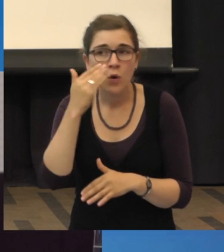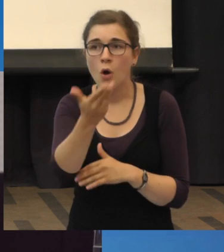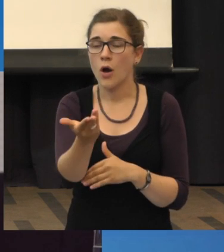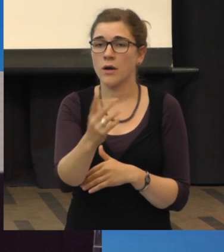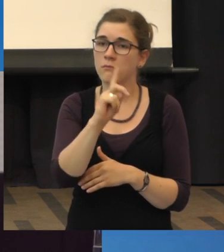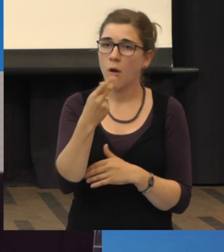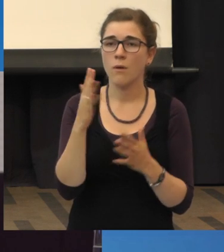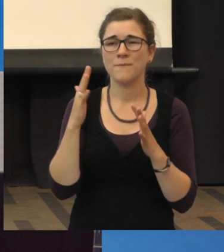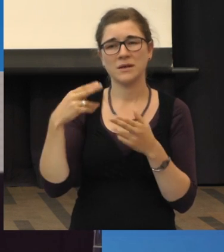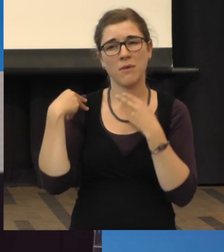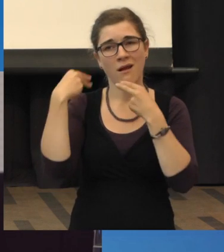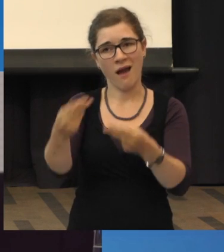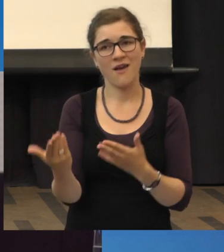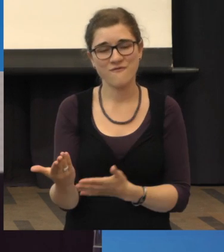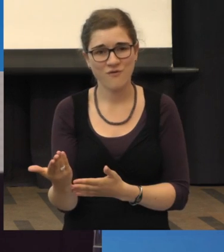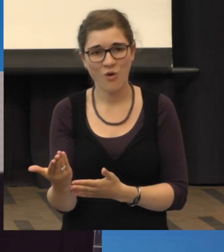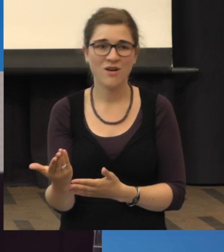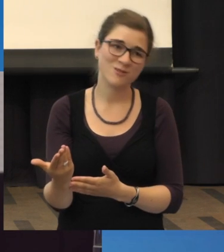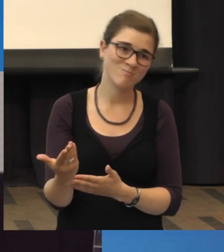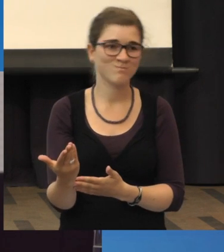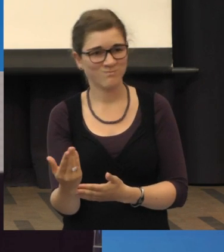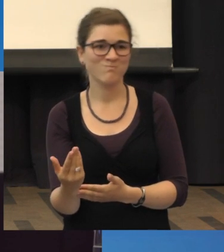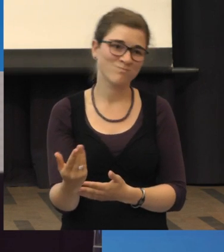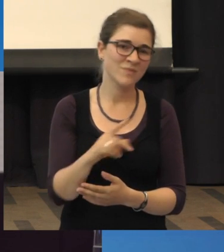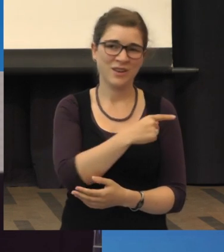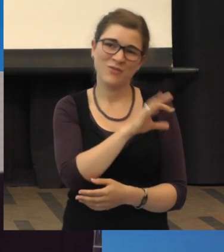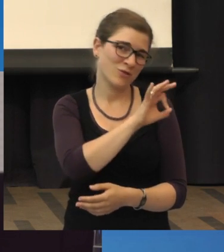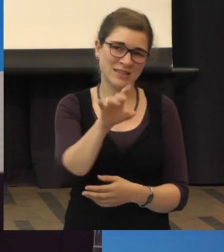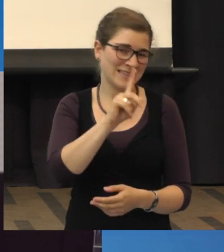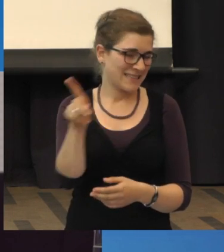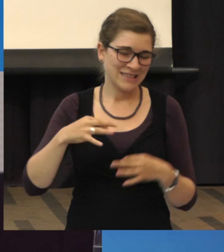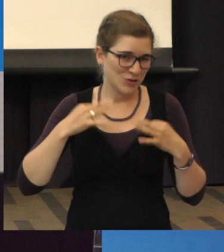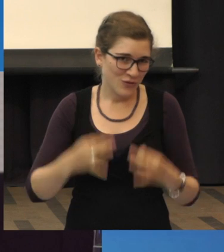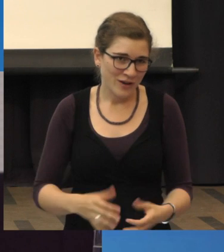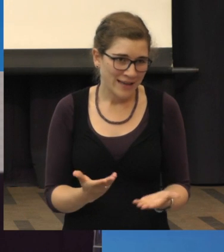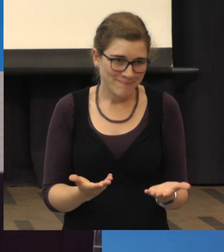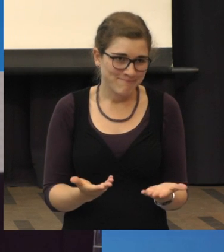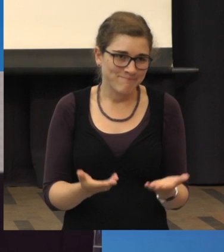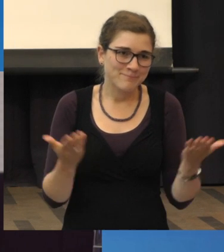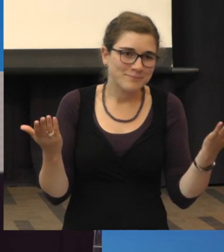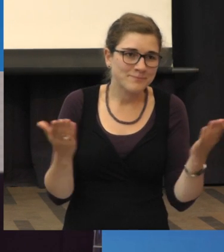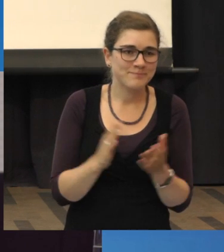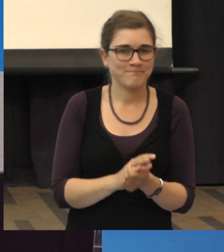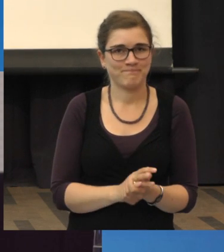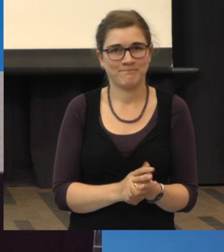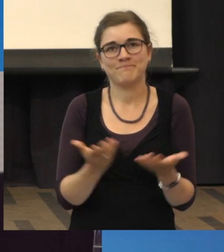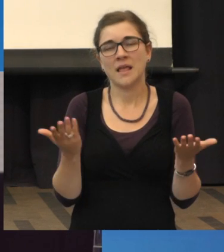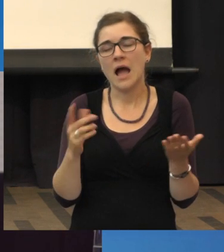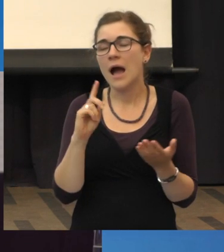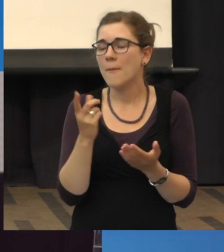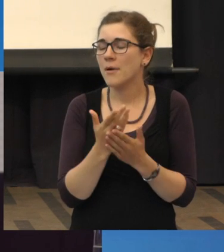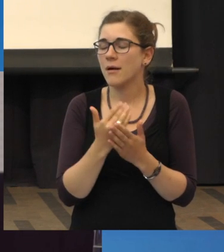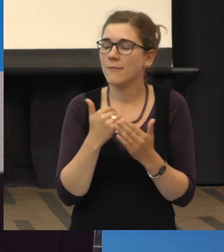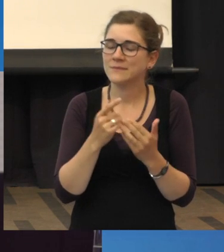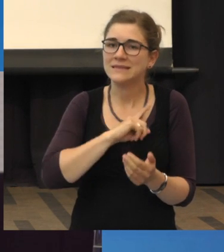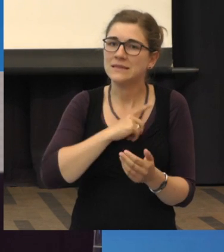auch wenn die Antworten nicht unbedingt zuversichtlich klangen in den meisten Fällen. Ich